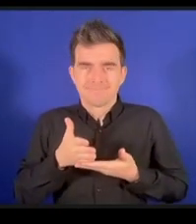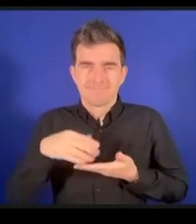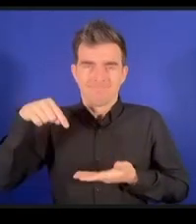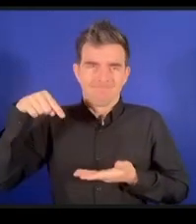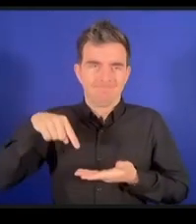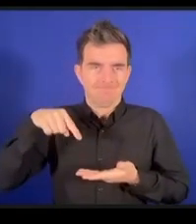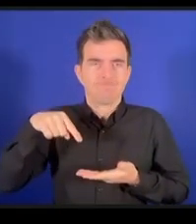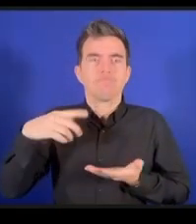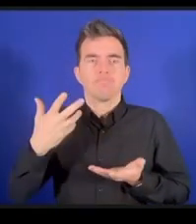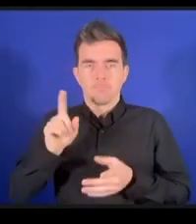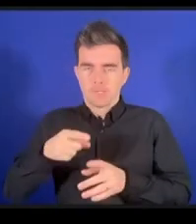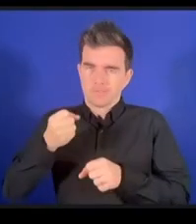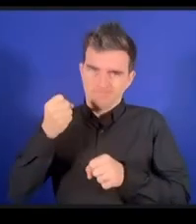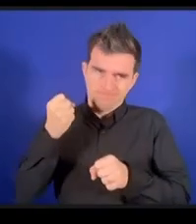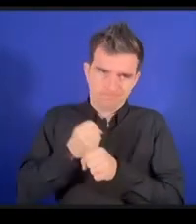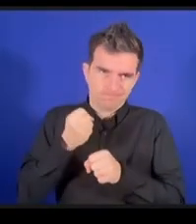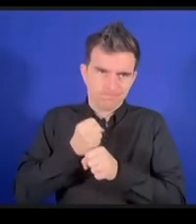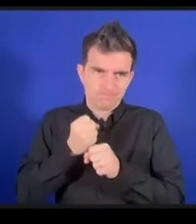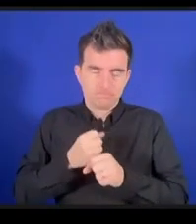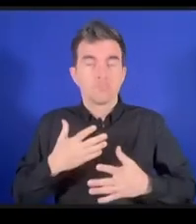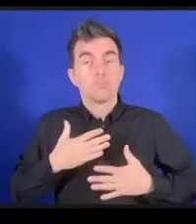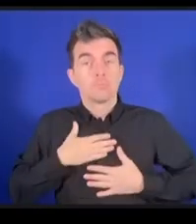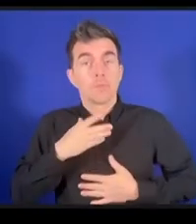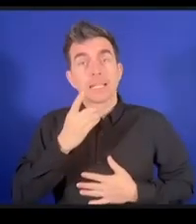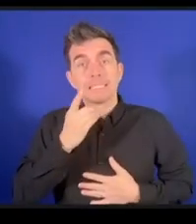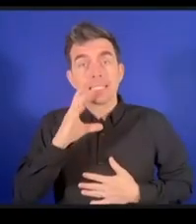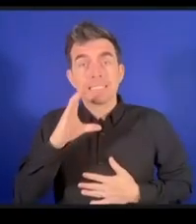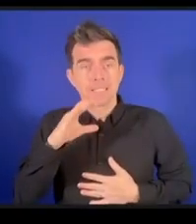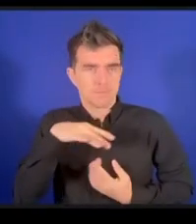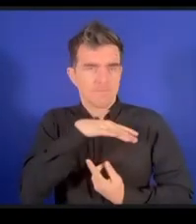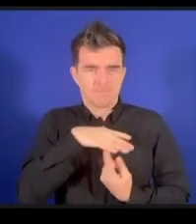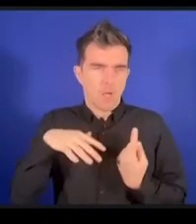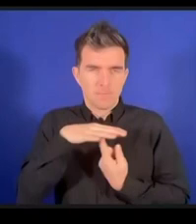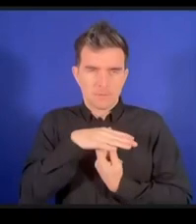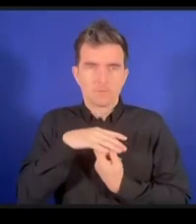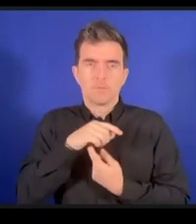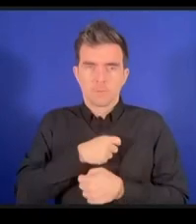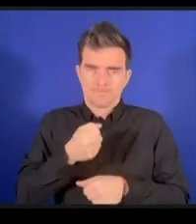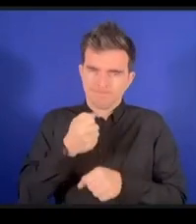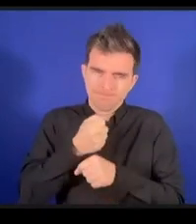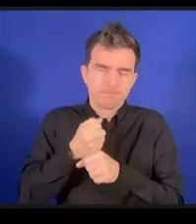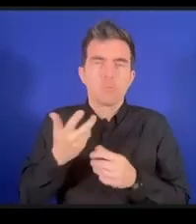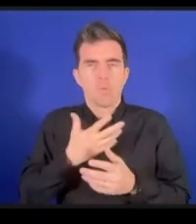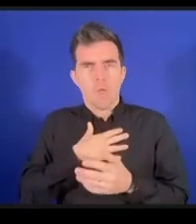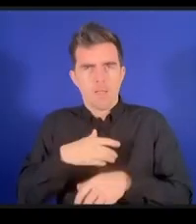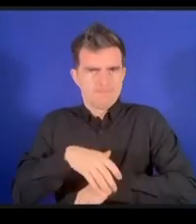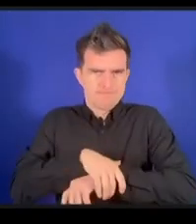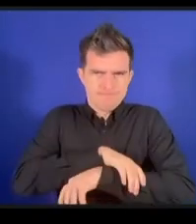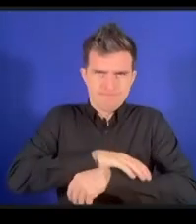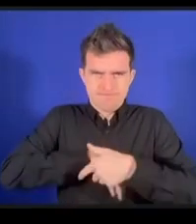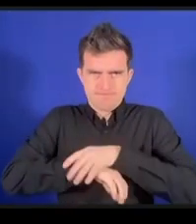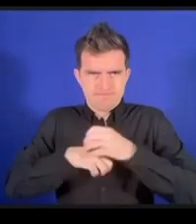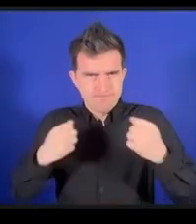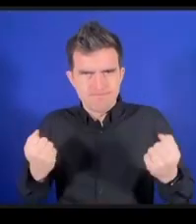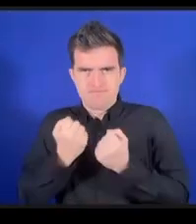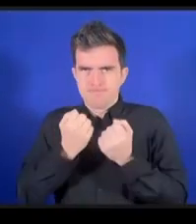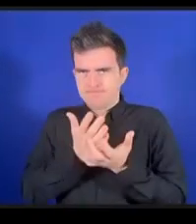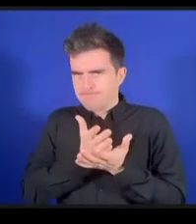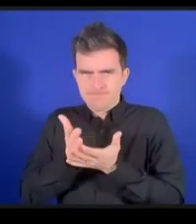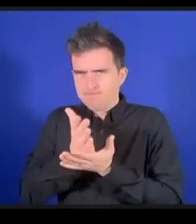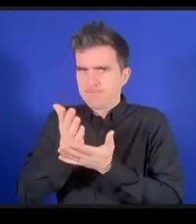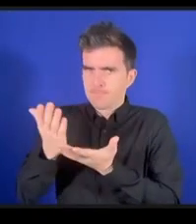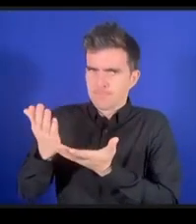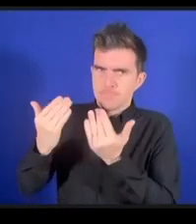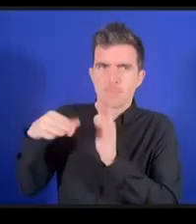動思考のアクションポリシーということで人間のDODを強調していますそして